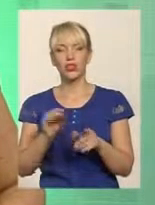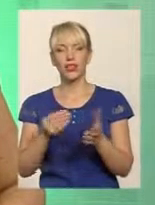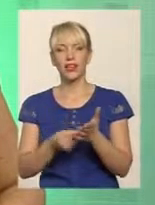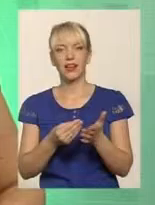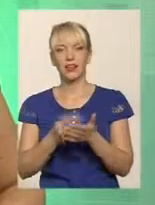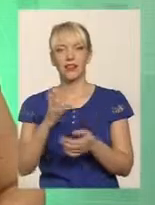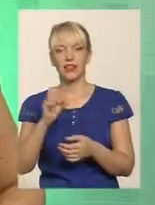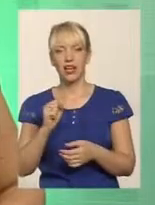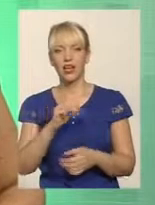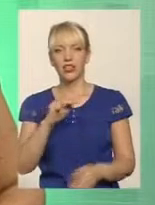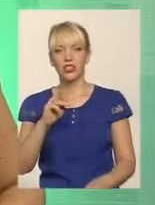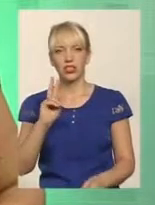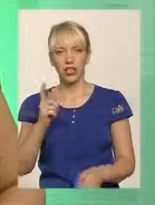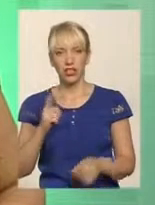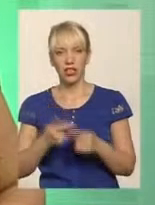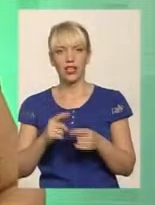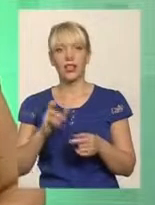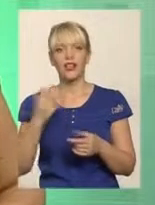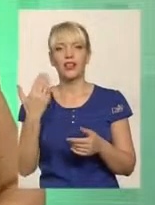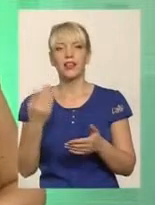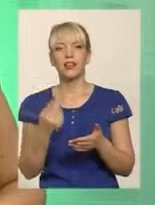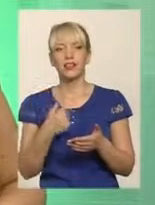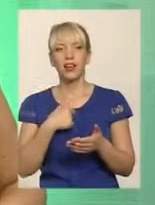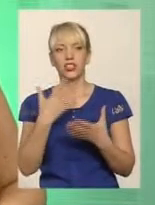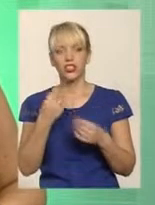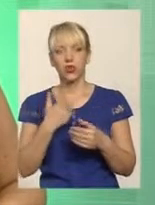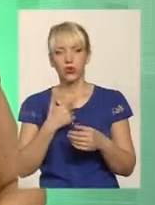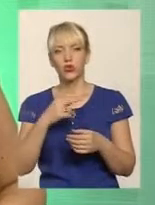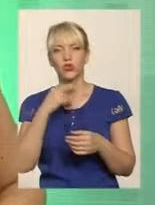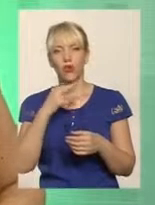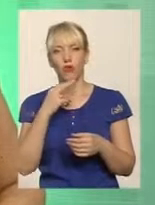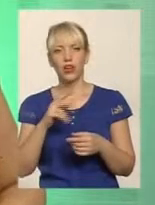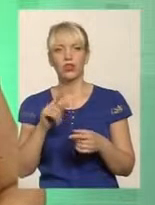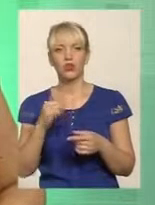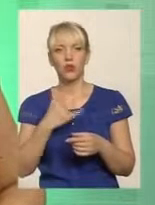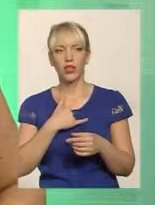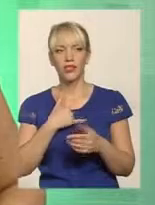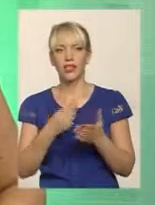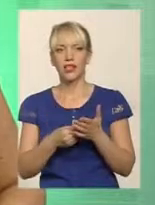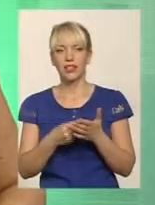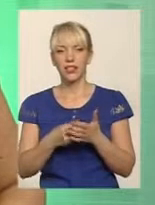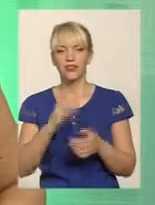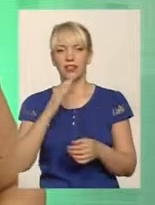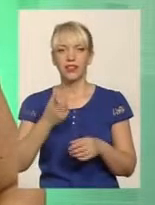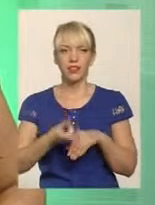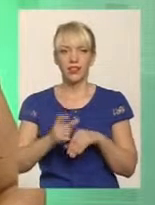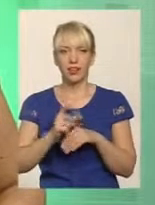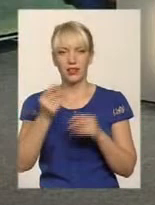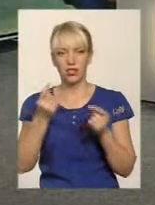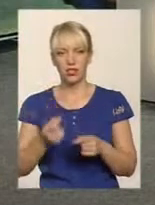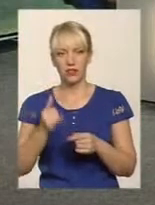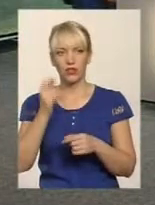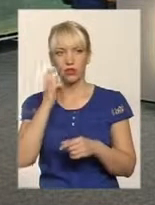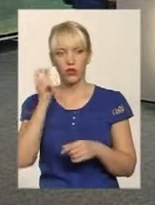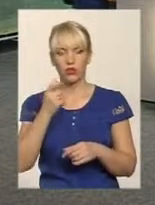на житлово-комунальні послуги. У нас, що стосується тарифів, я ще хочу чуть-чуть зауважити, в нашій області тарифи найдешевші в Україні.